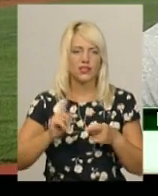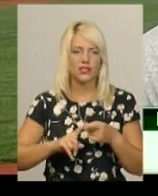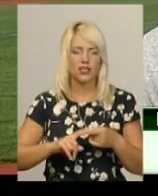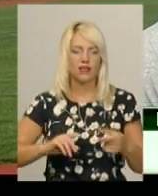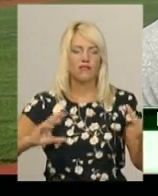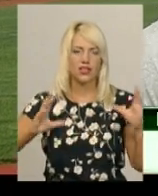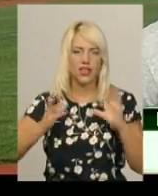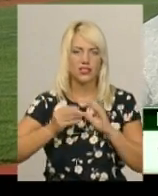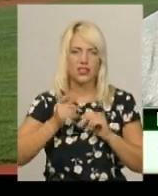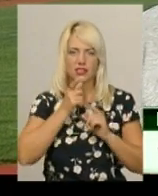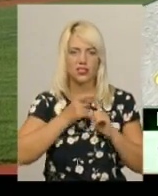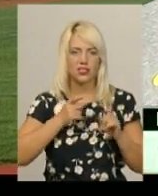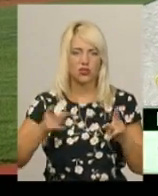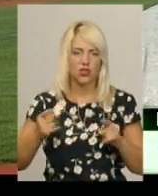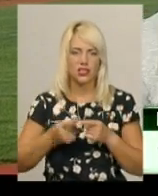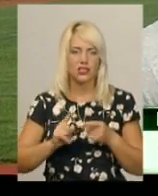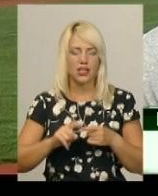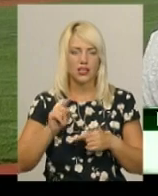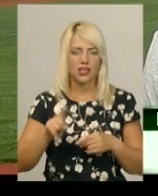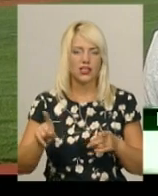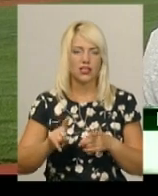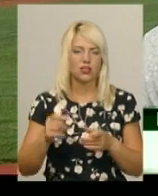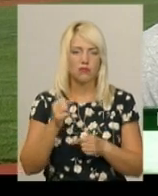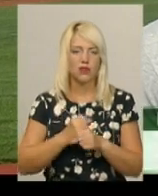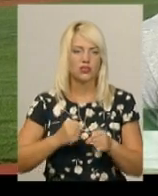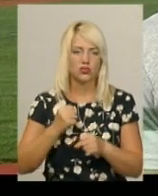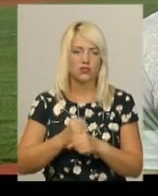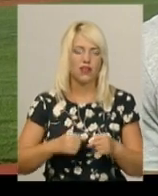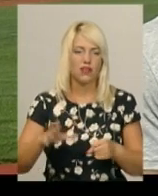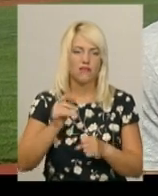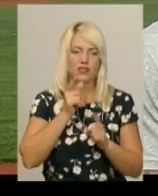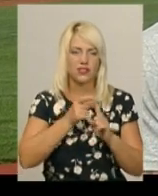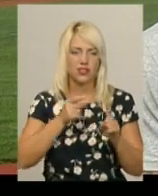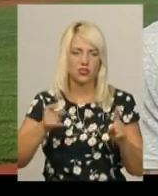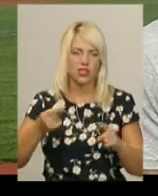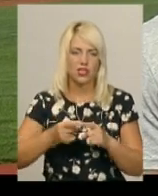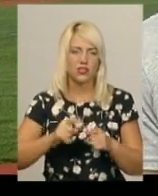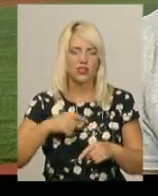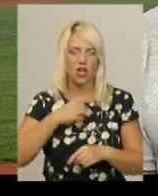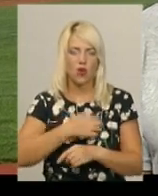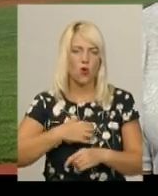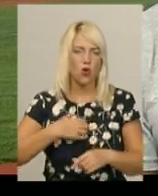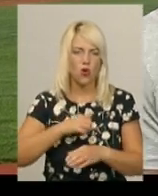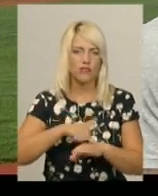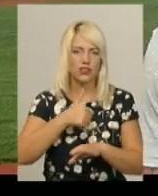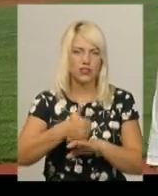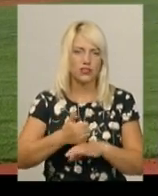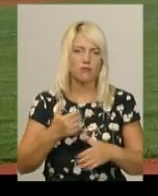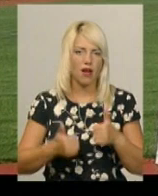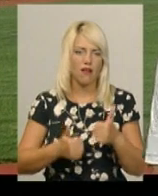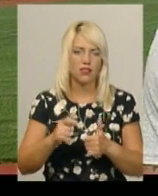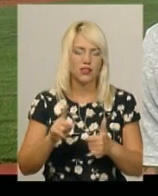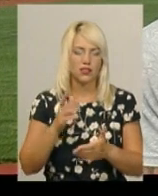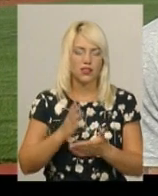сезону. Це те, над чим працювали весь сезон. Це самі головні змагання, які є і